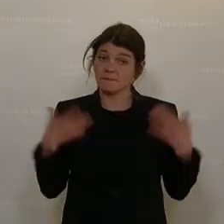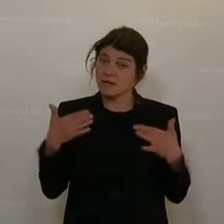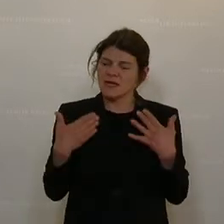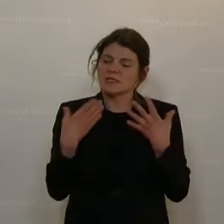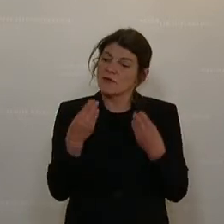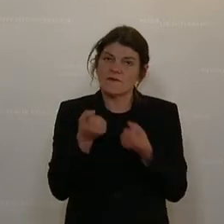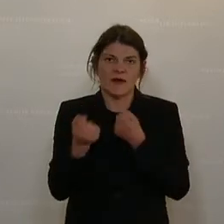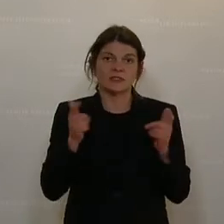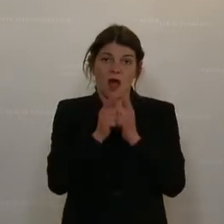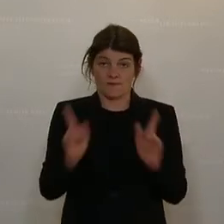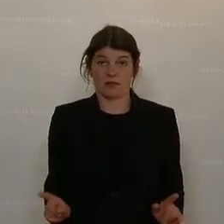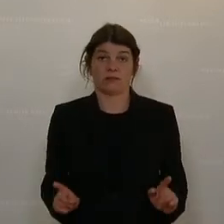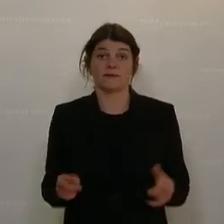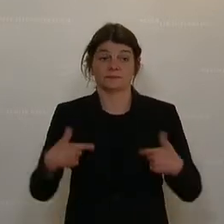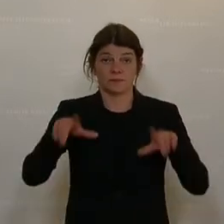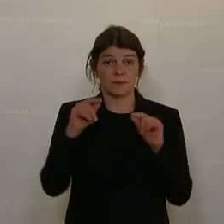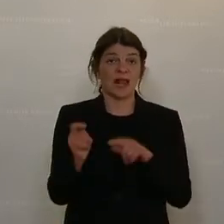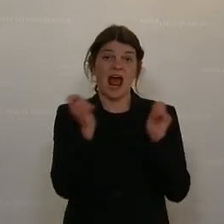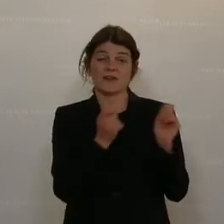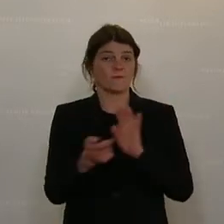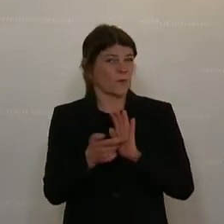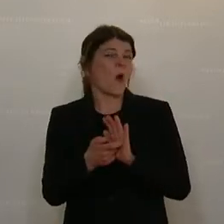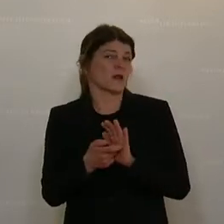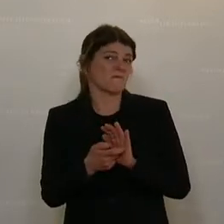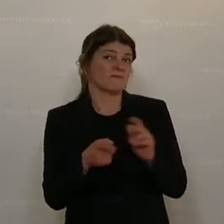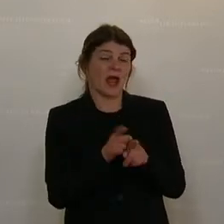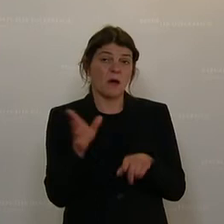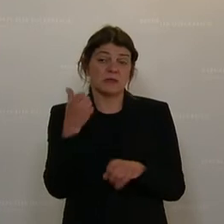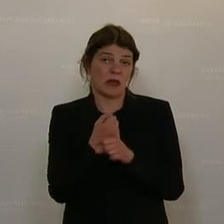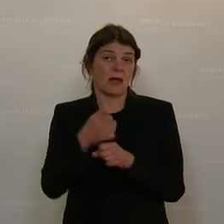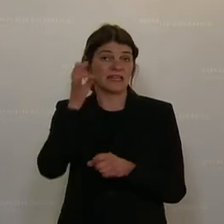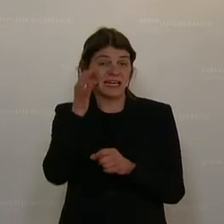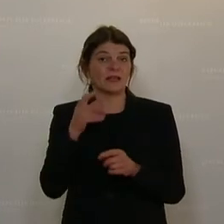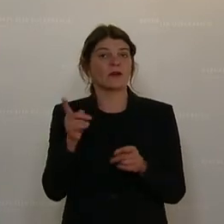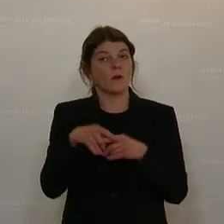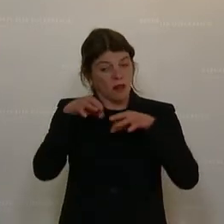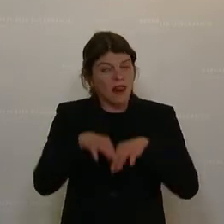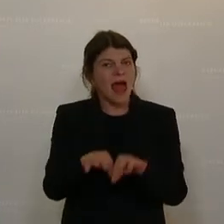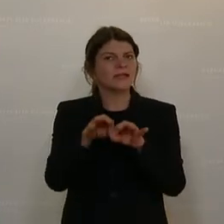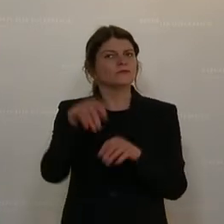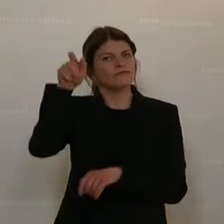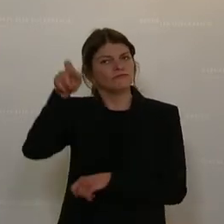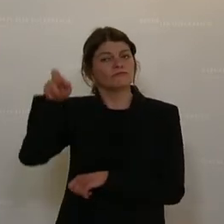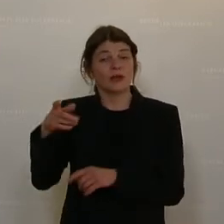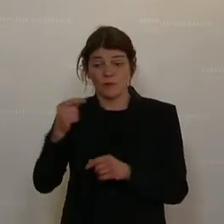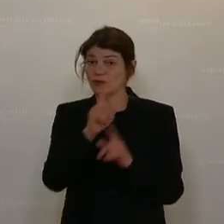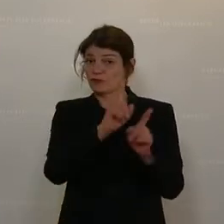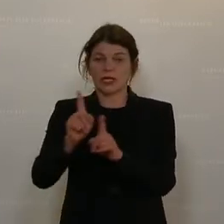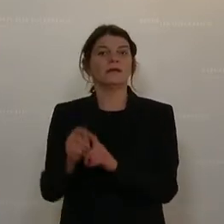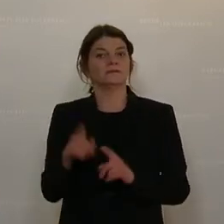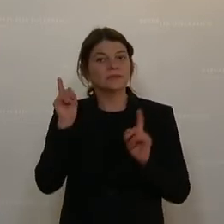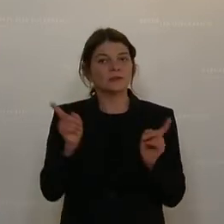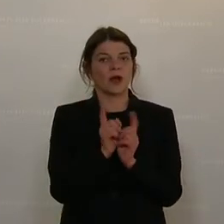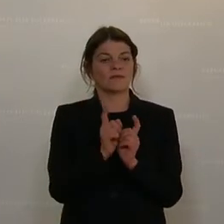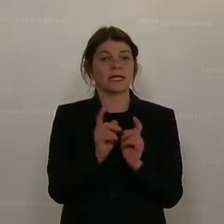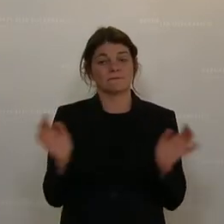Aufwand der Verwaltung und das heißt, der Antrag fordert wirklich auch die Mitarbeiterinnen und Leitungsfunktionen der jeweiligen Stellen auf, da sie